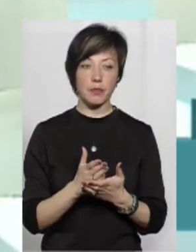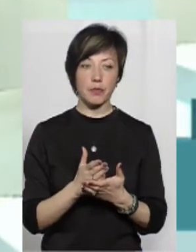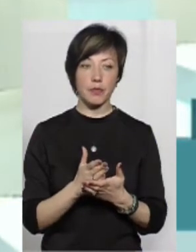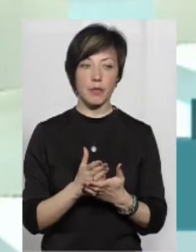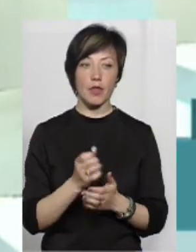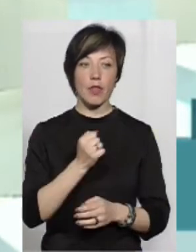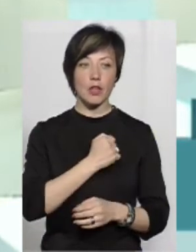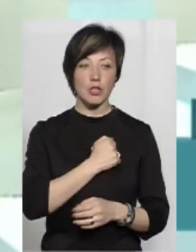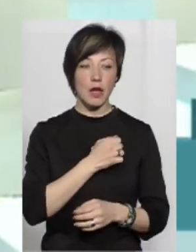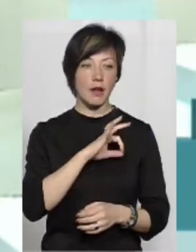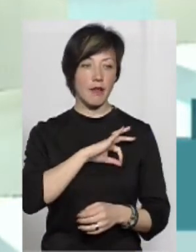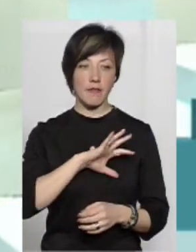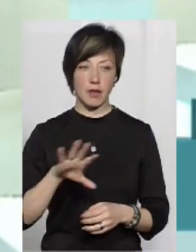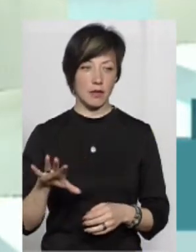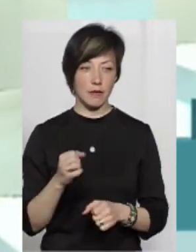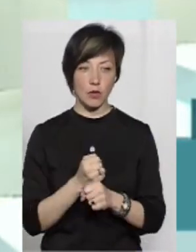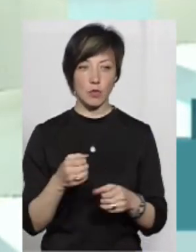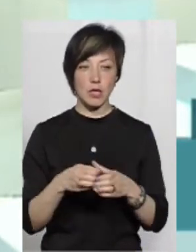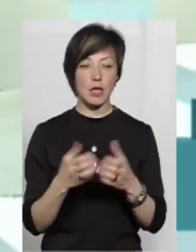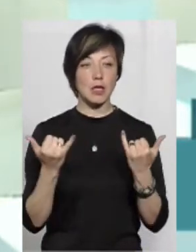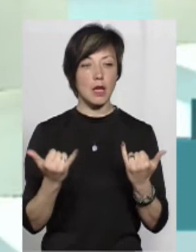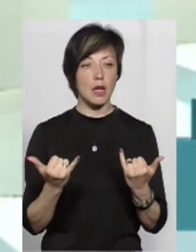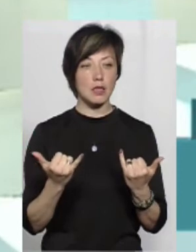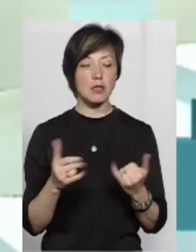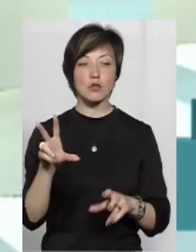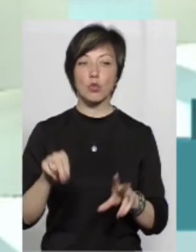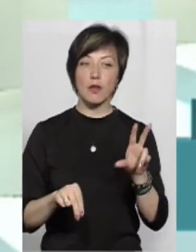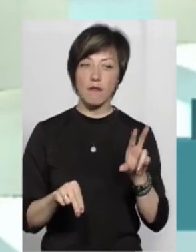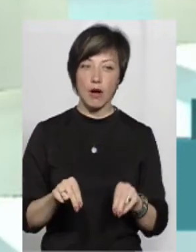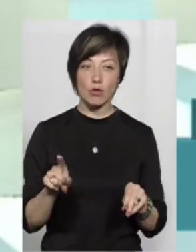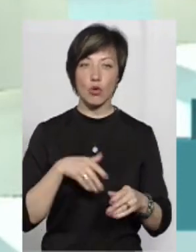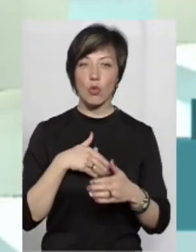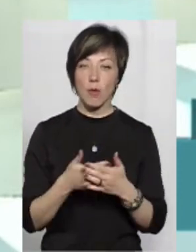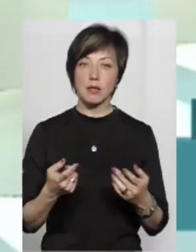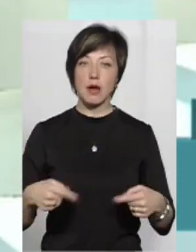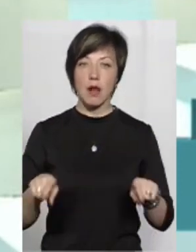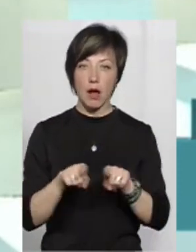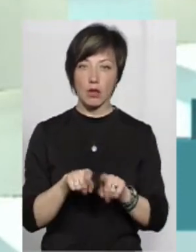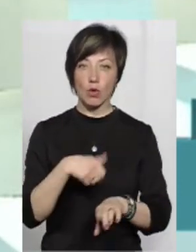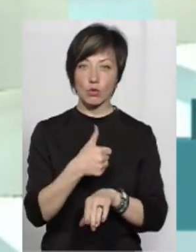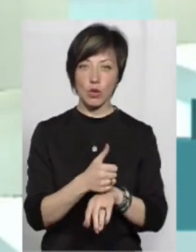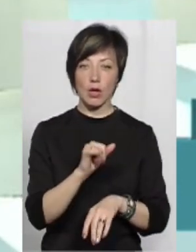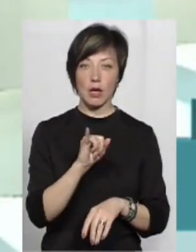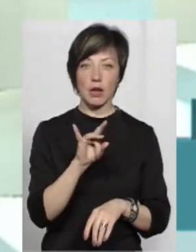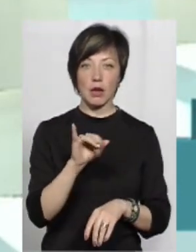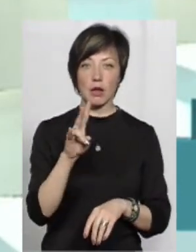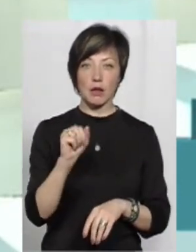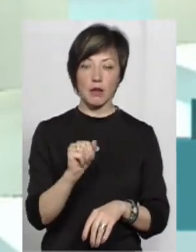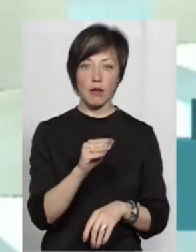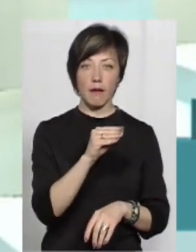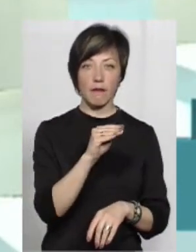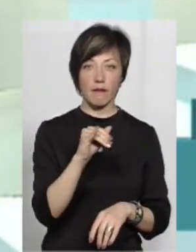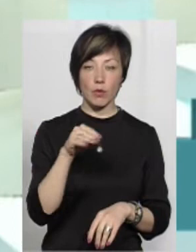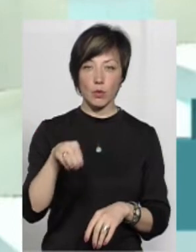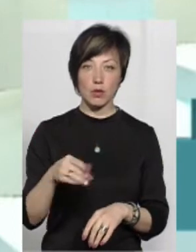вона, на жаль, була неефективна. Наразі маю сподівання, що громадська рада, яку очолює Ірина Фютт, буде